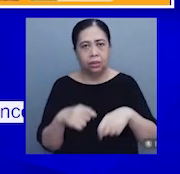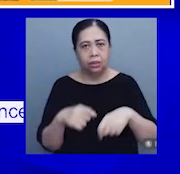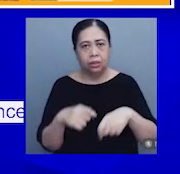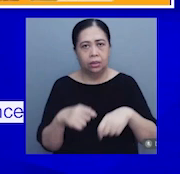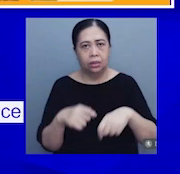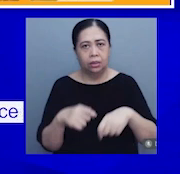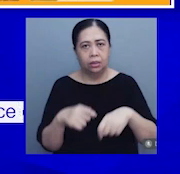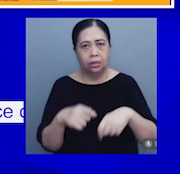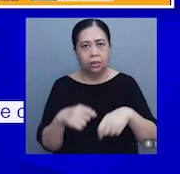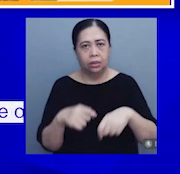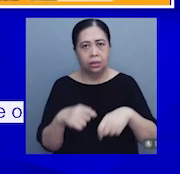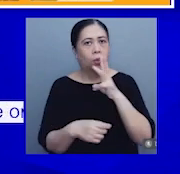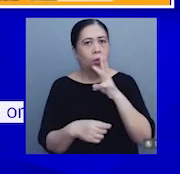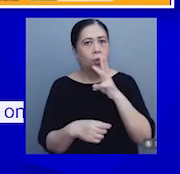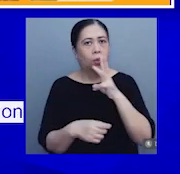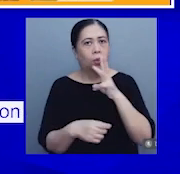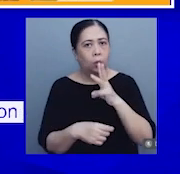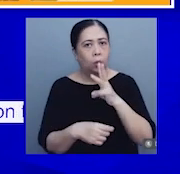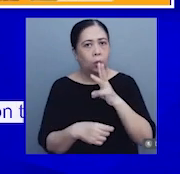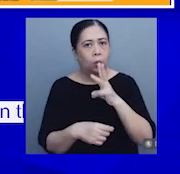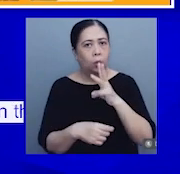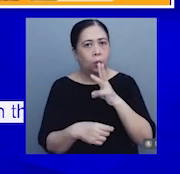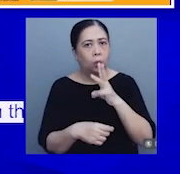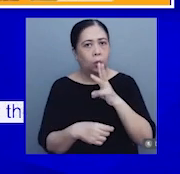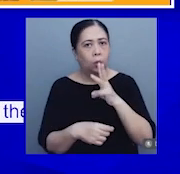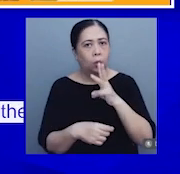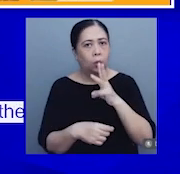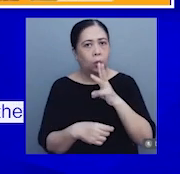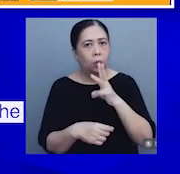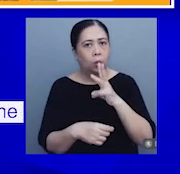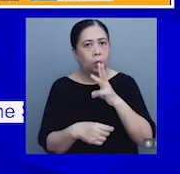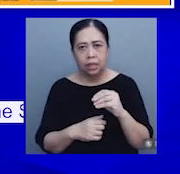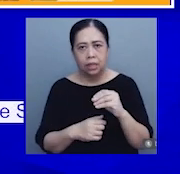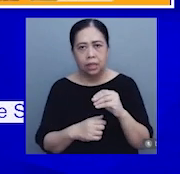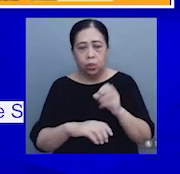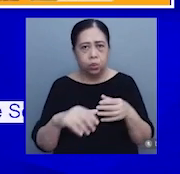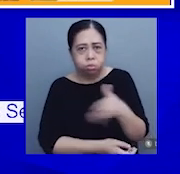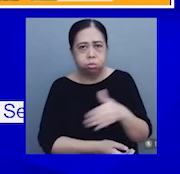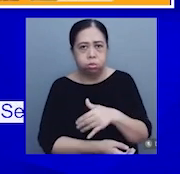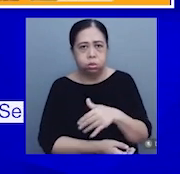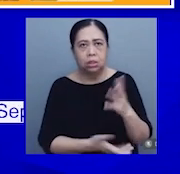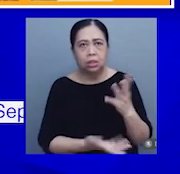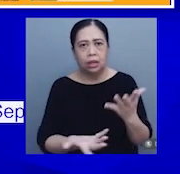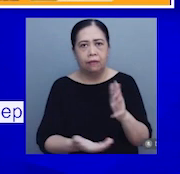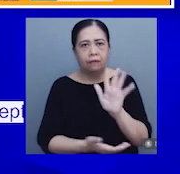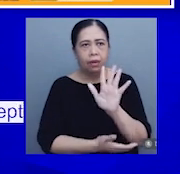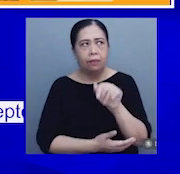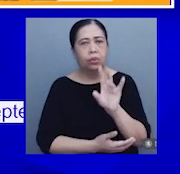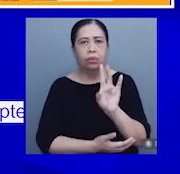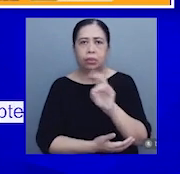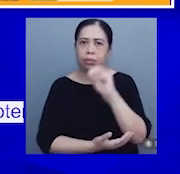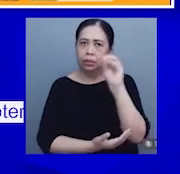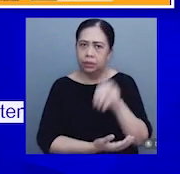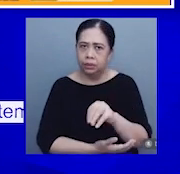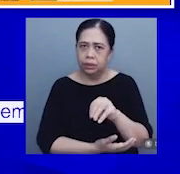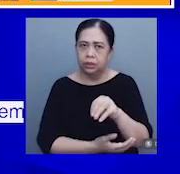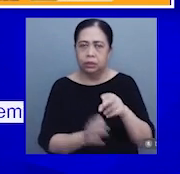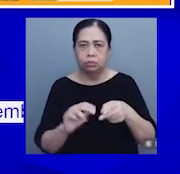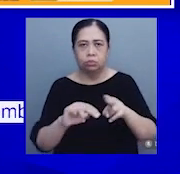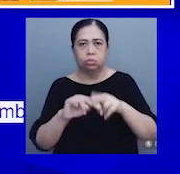inflation, at kahoy na panggatong na may 5.7% inflation.